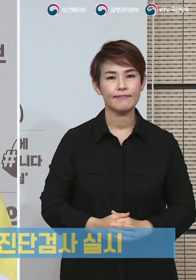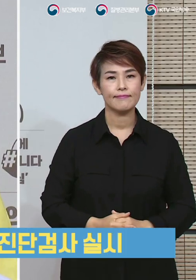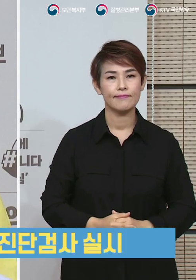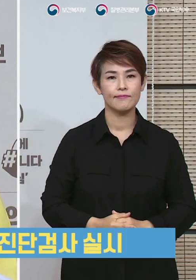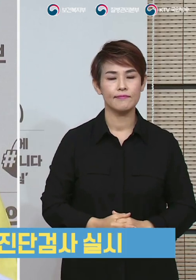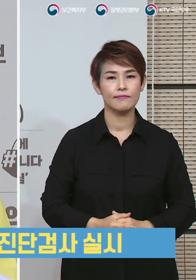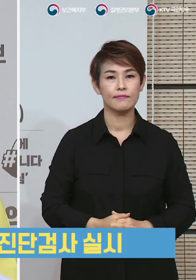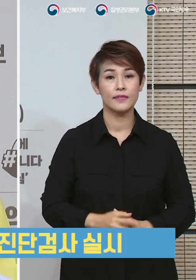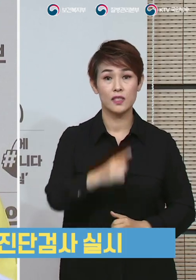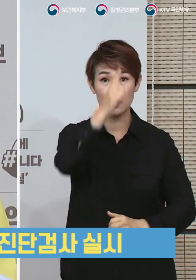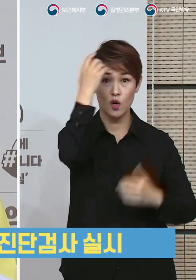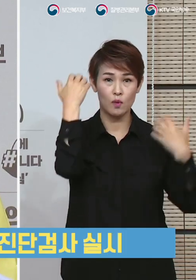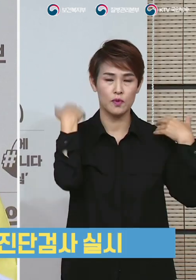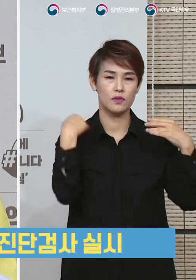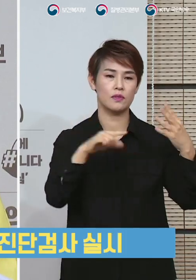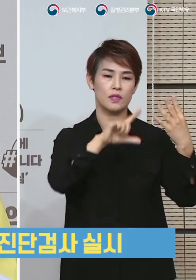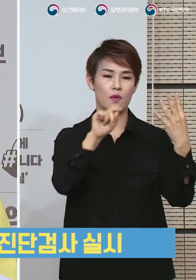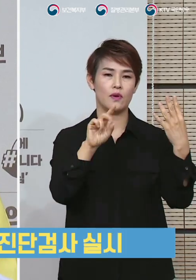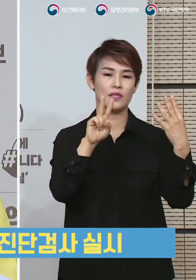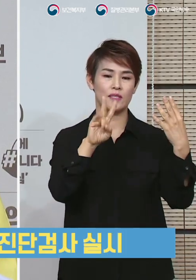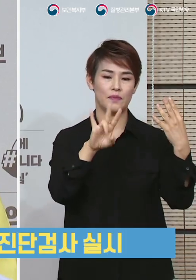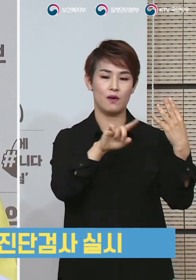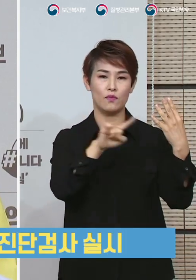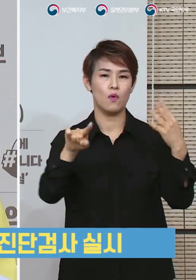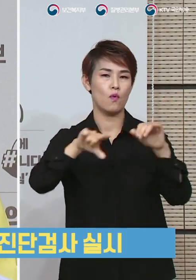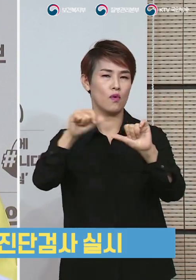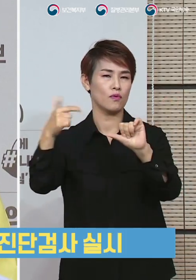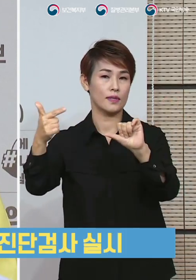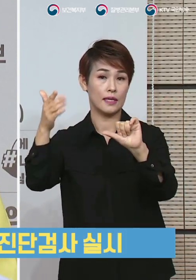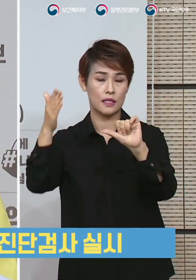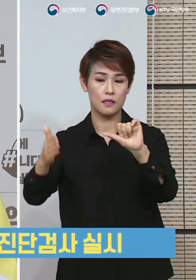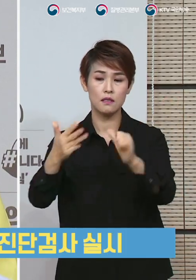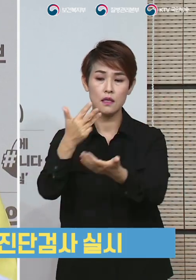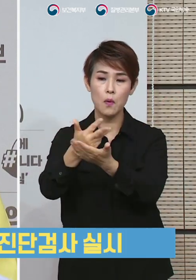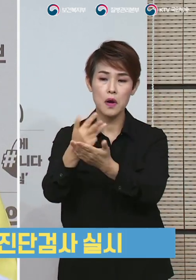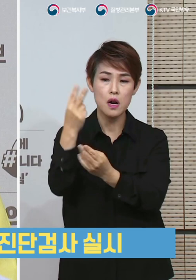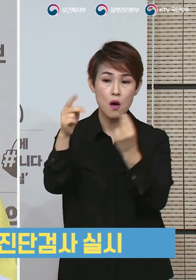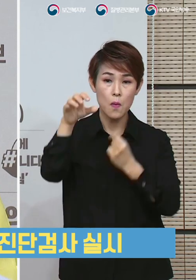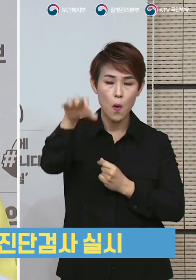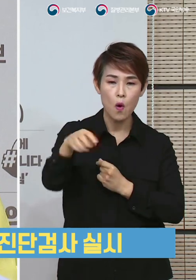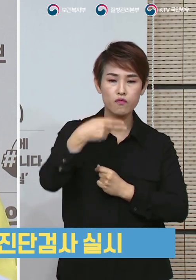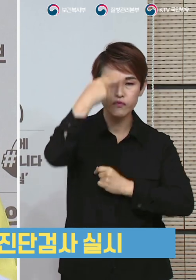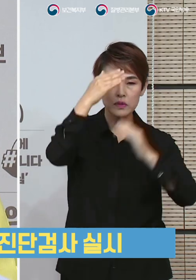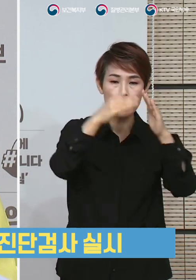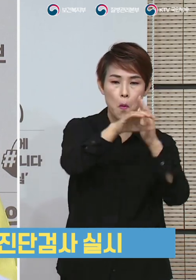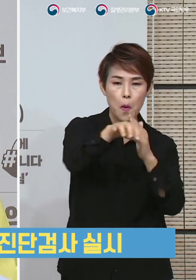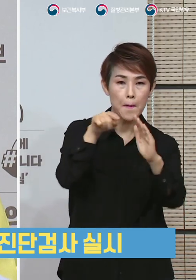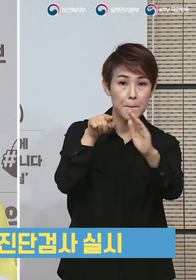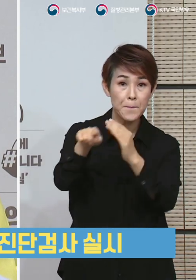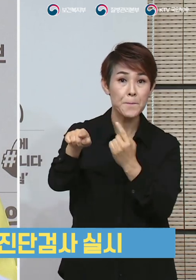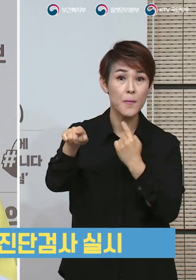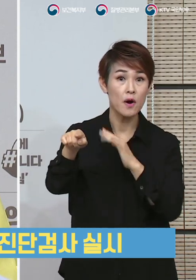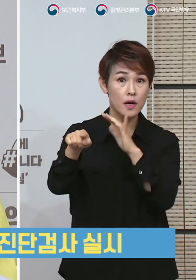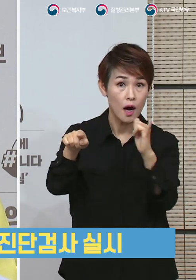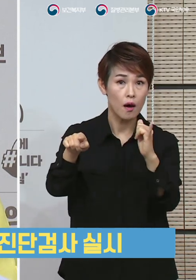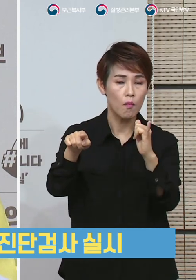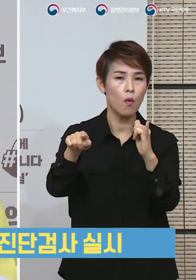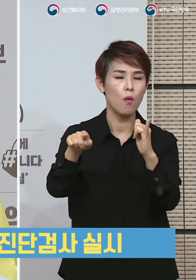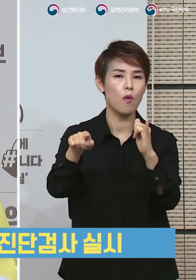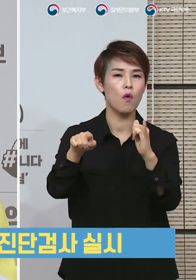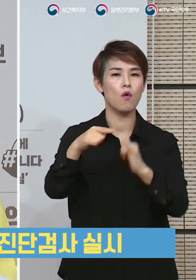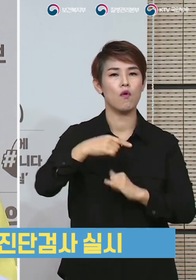정부는 4월 24일부터 5일 6일까지 이태원 클럽 등 유흥시설을 방문한 분들에게는 무료로